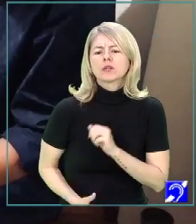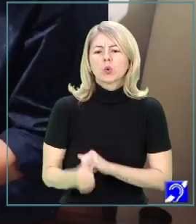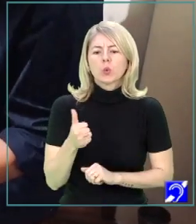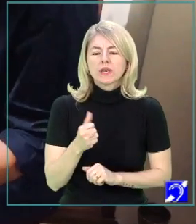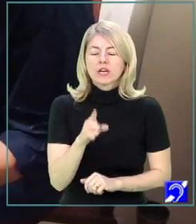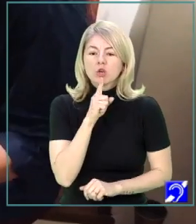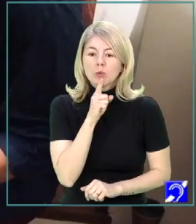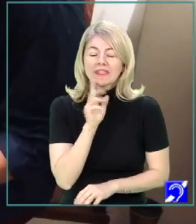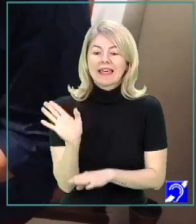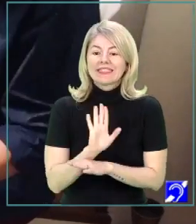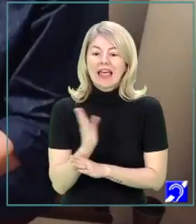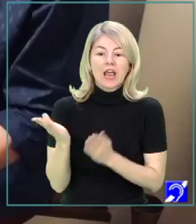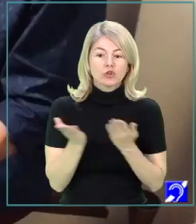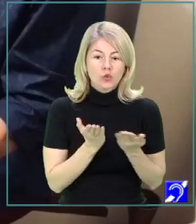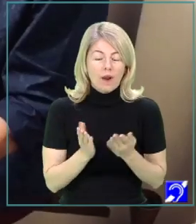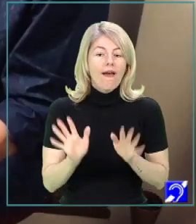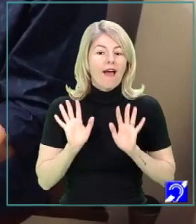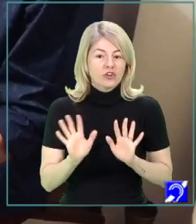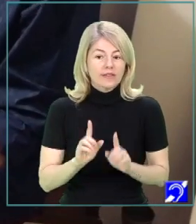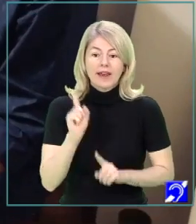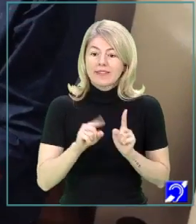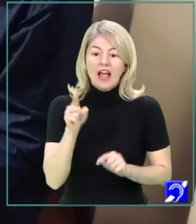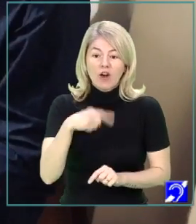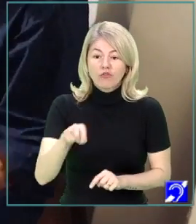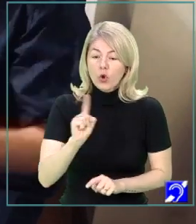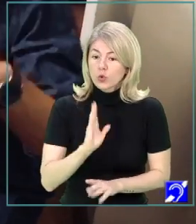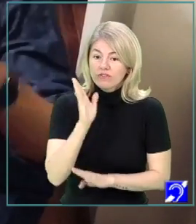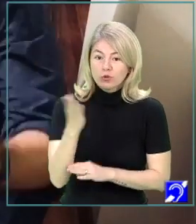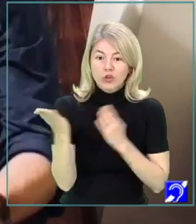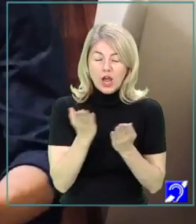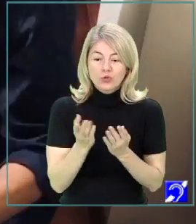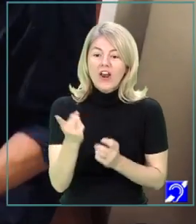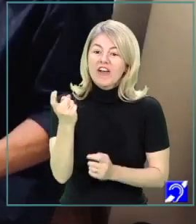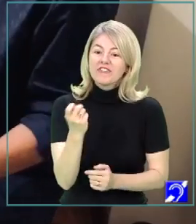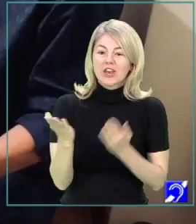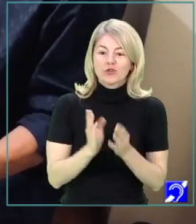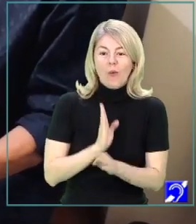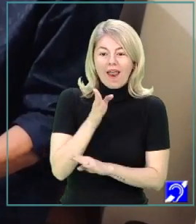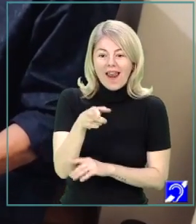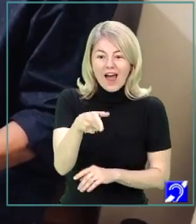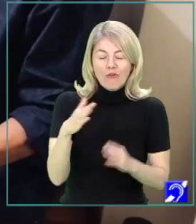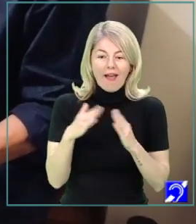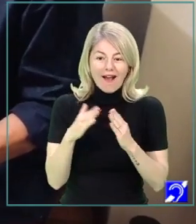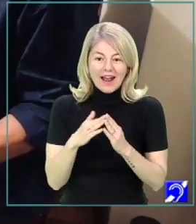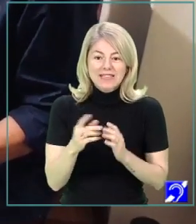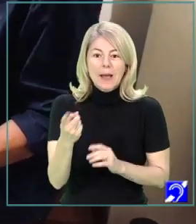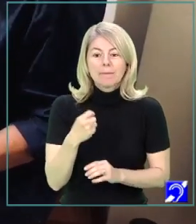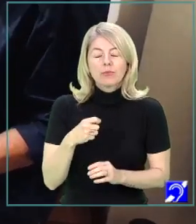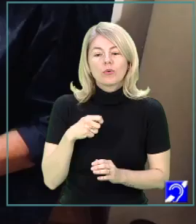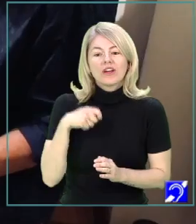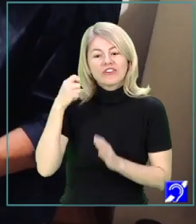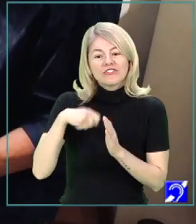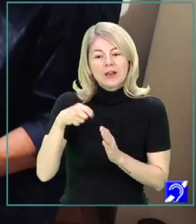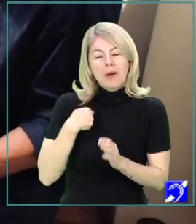numit Teleșcoală. Așadar, chiar dacă nu mergeți la școală, vine școala la voi prin intermediul emisiunilor